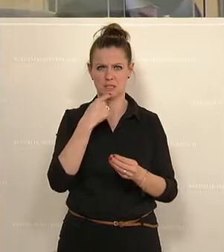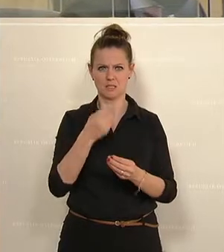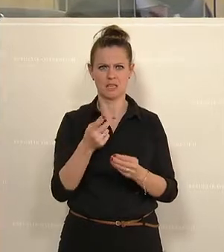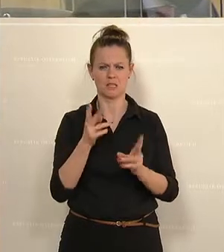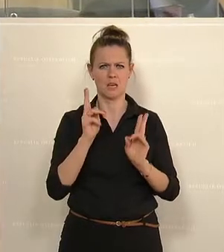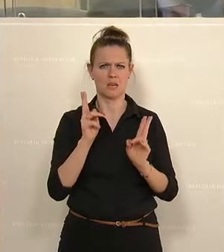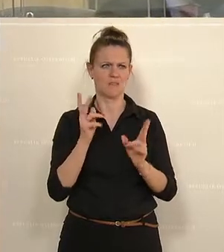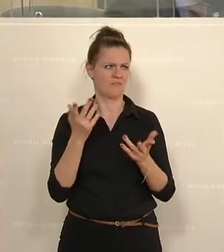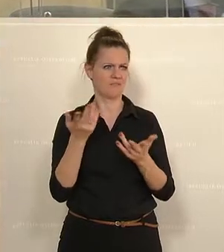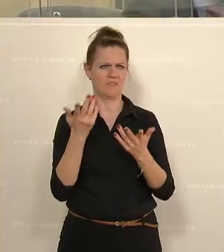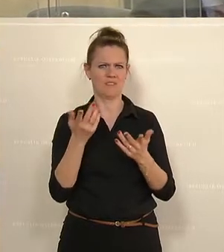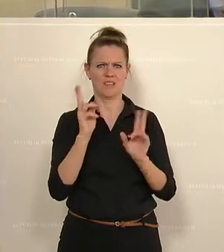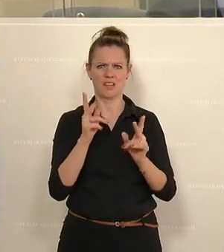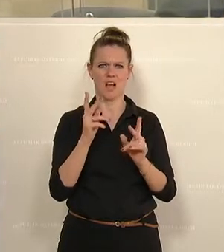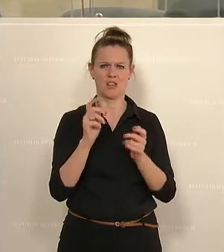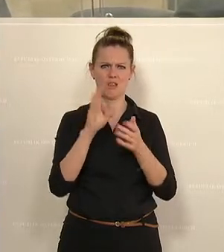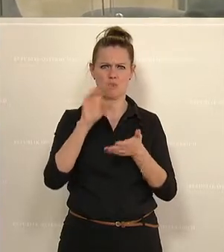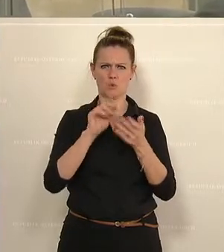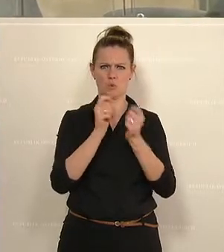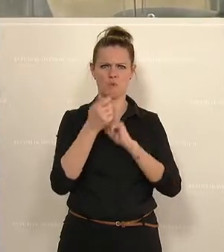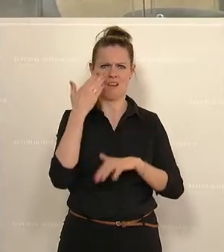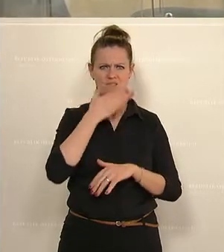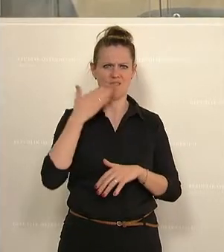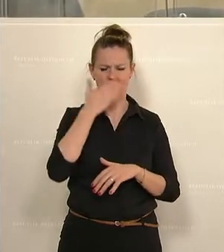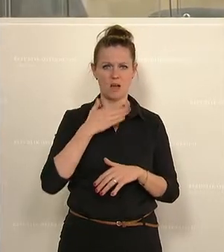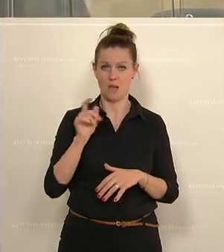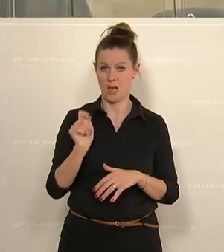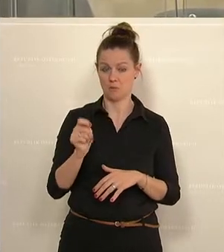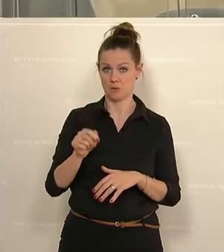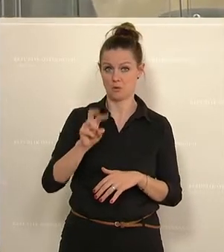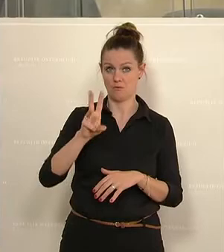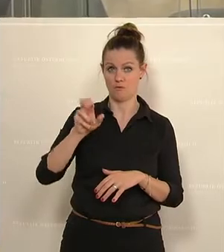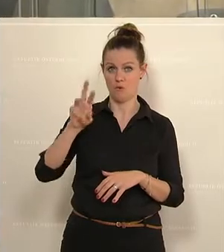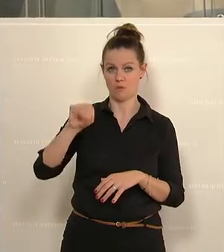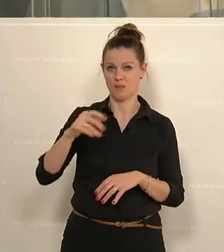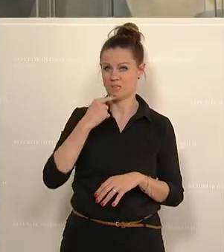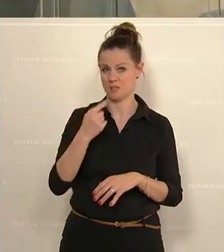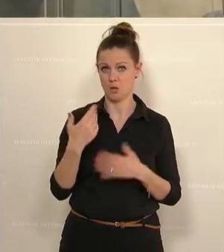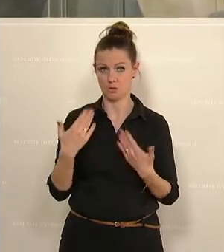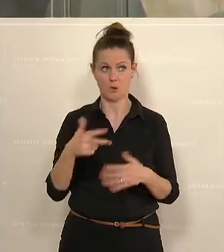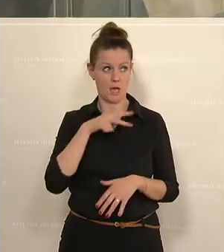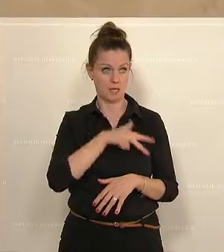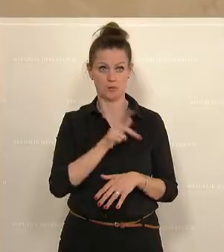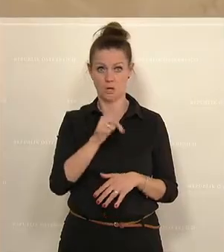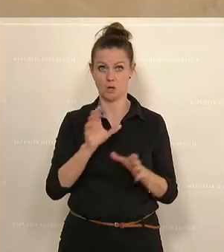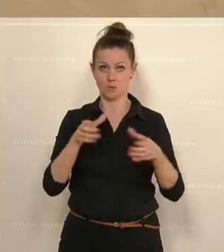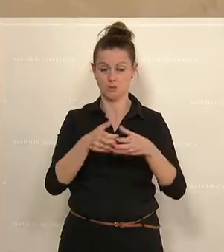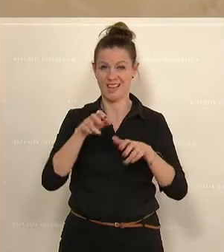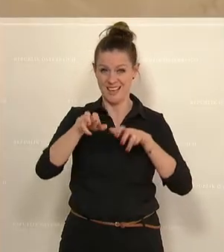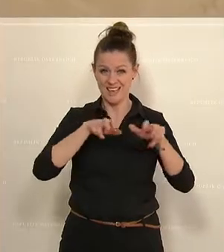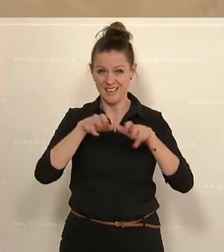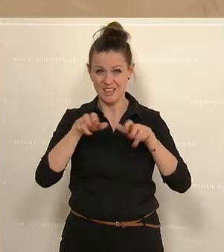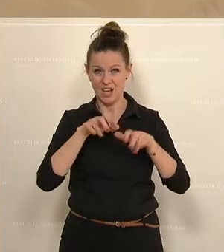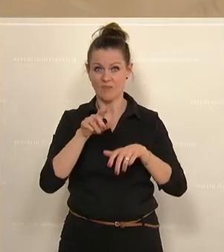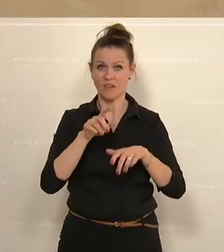um es wärmer zu haben, weil das hat Herr Abgeordneter Wurm behauptet, ich hätte im Sozialausschuss ernsthaft behauptet, diese Regierung wäre